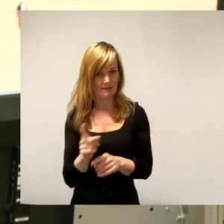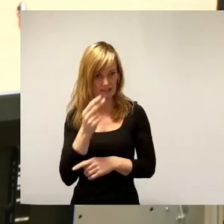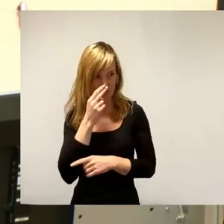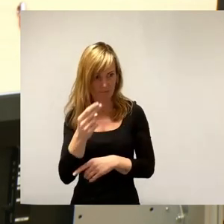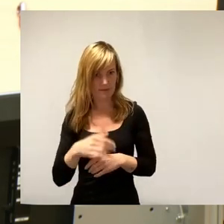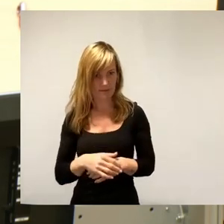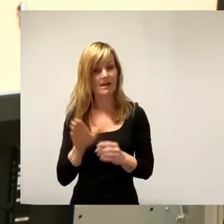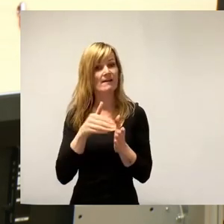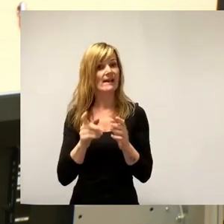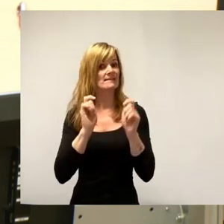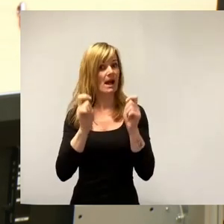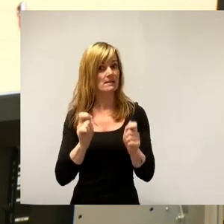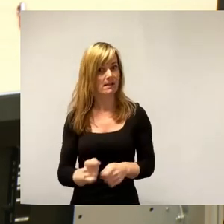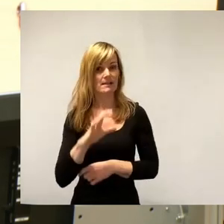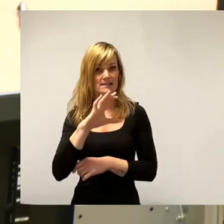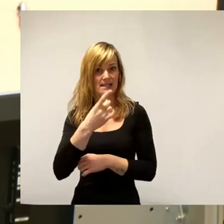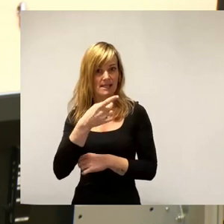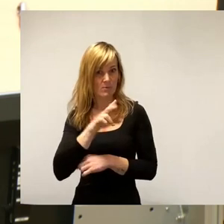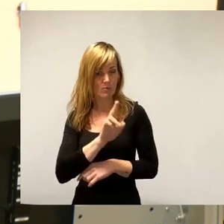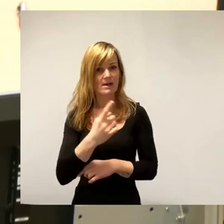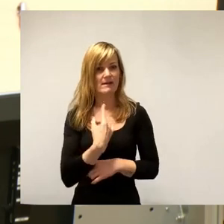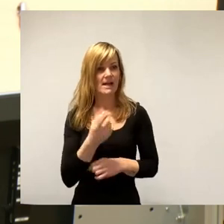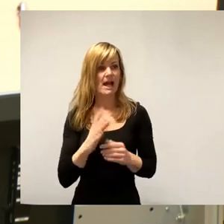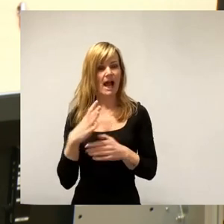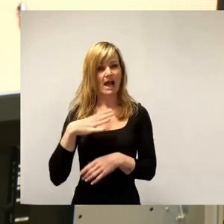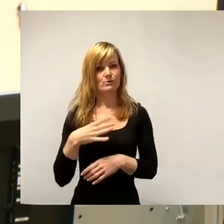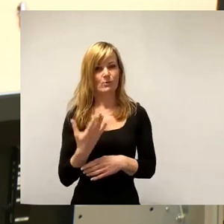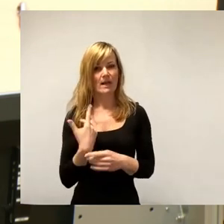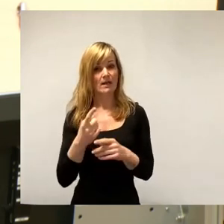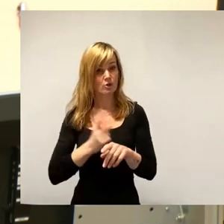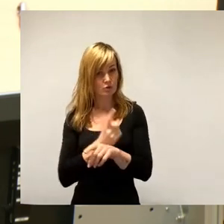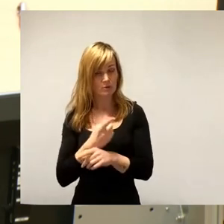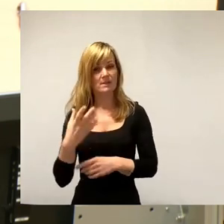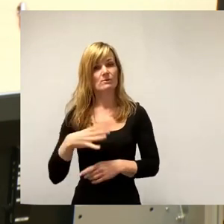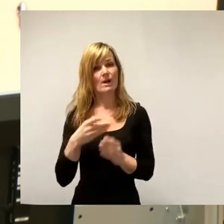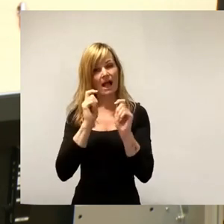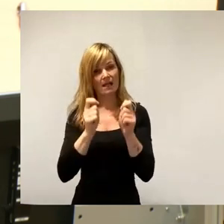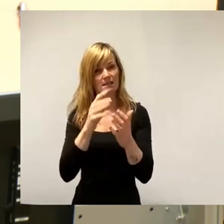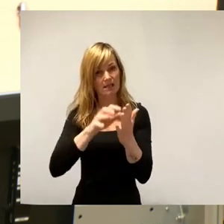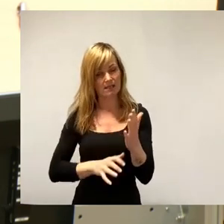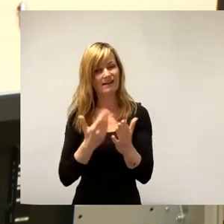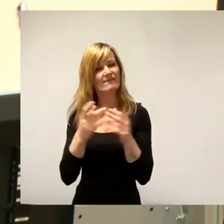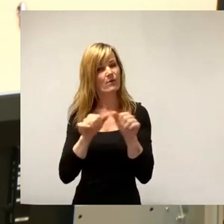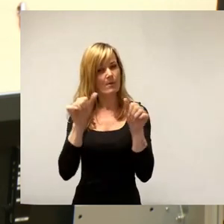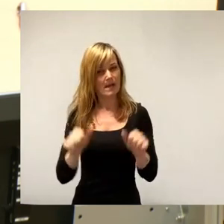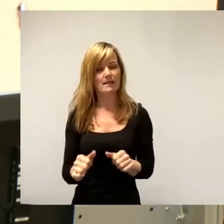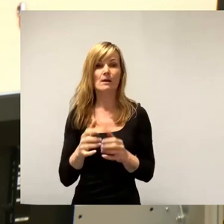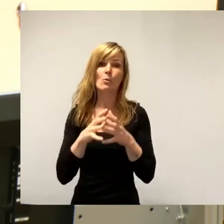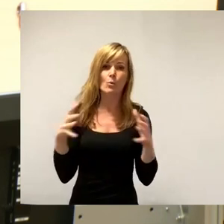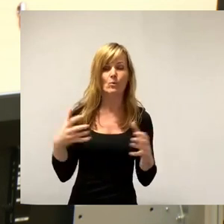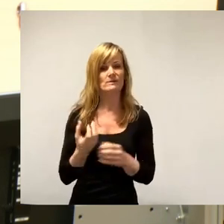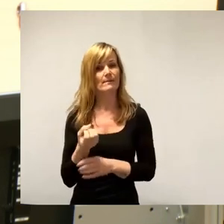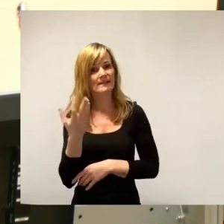der CDU. Wir haben ja heute wieder eine Aktuelle Stunde und drei Anträge vorliegen, die eigentlich das Format sind. Ja, da ist etwas Großes passiert. Die